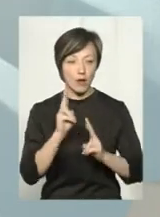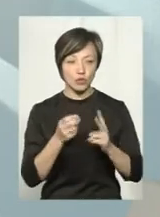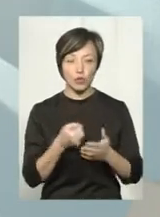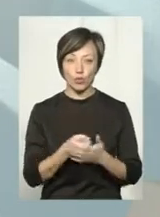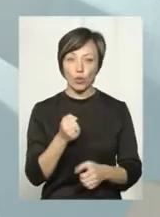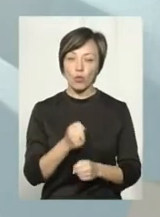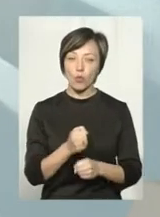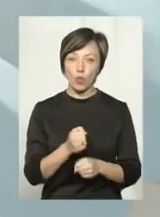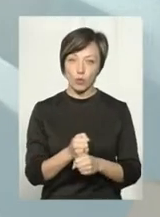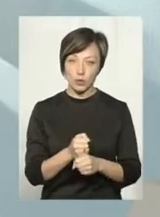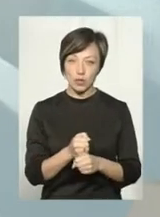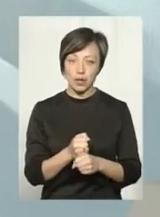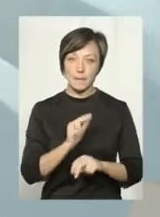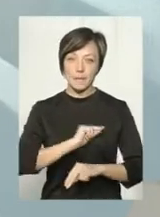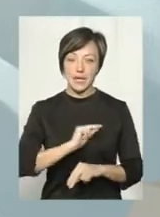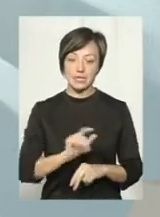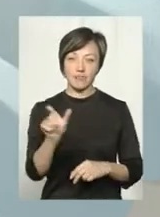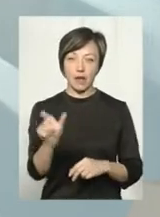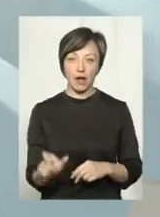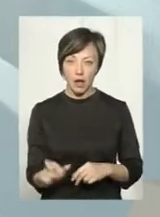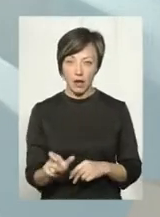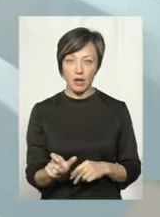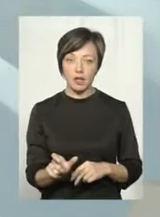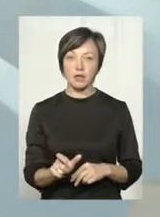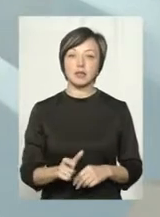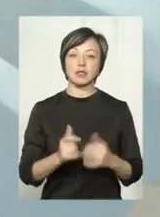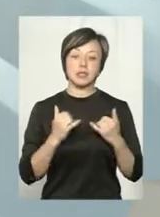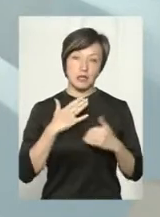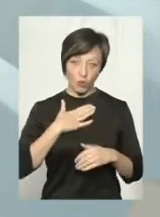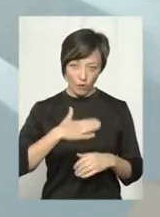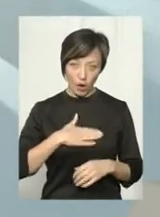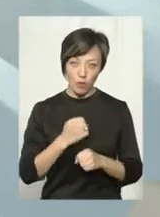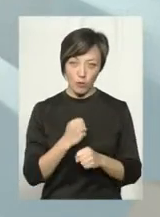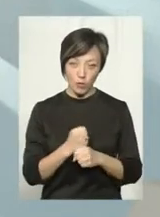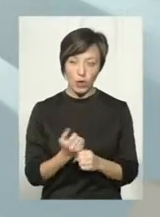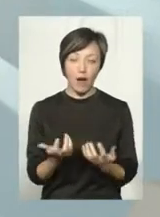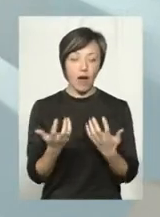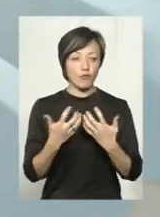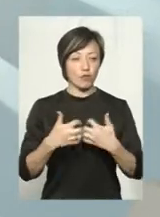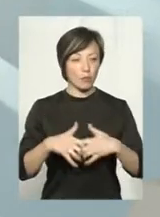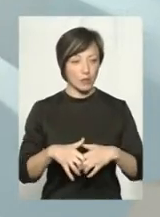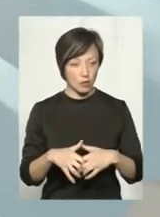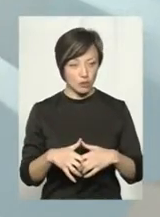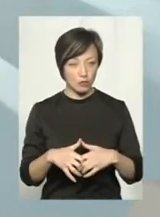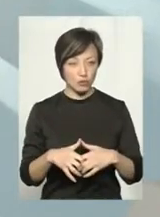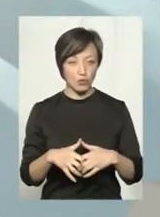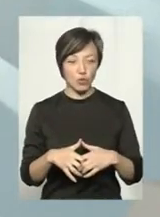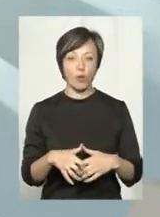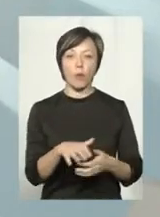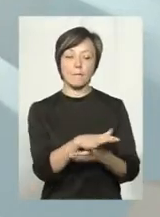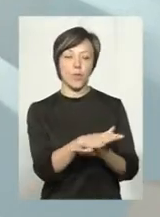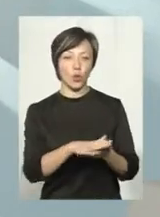роботи працівника, задовольняє його робота, автоматично він